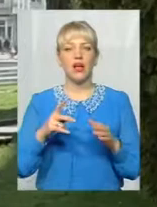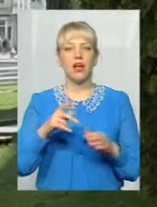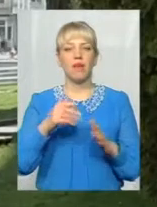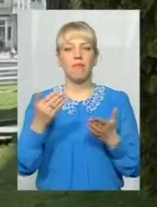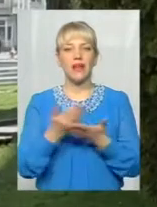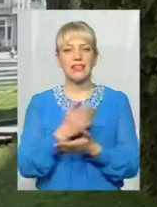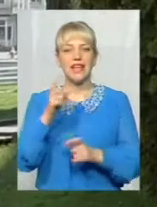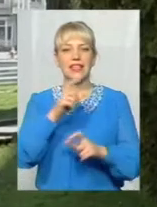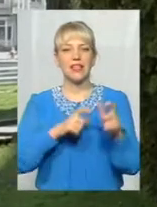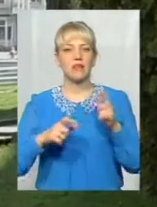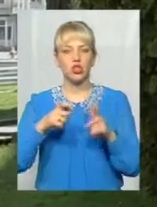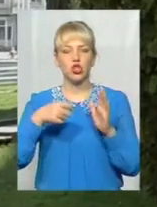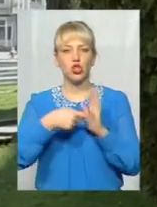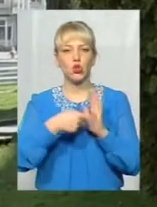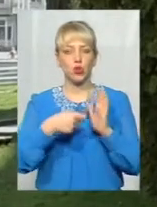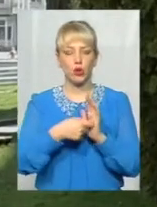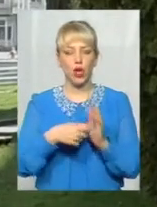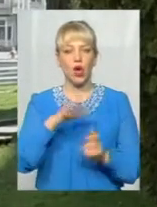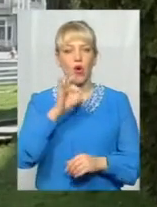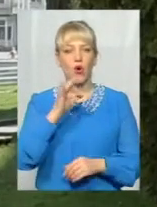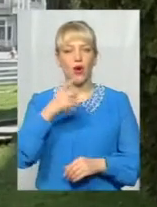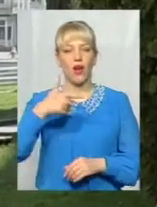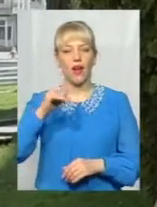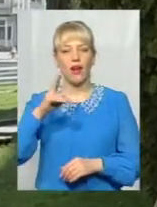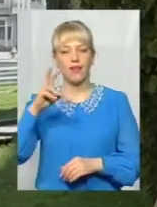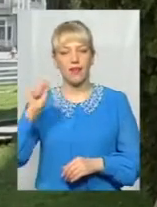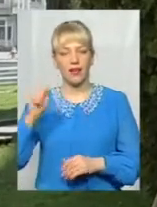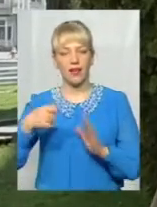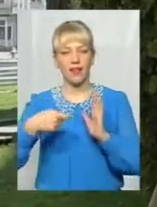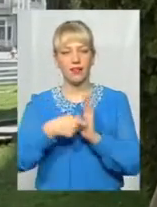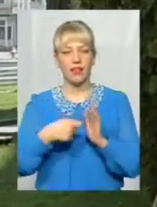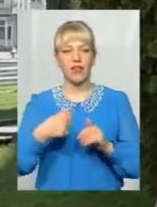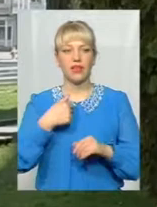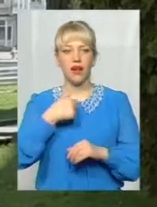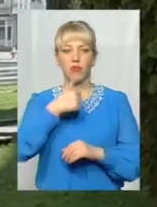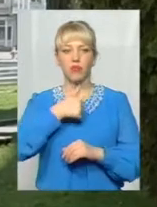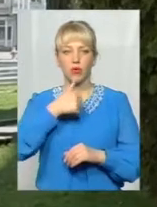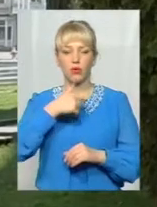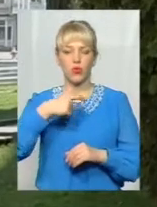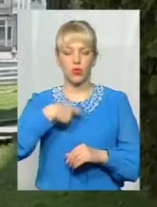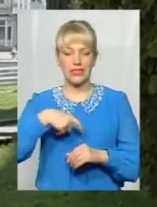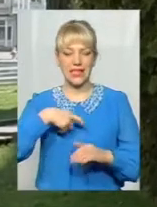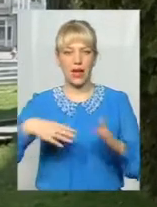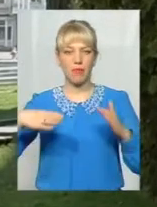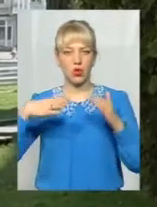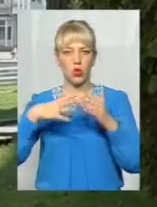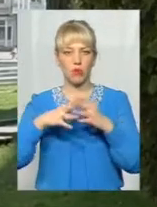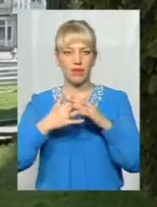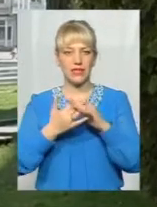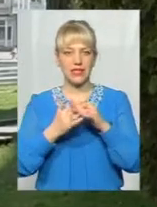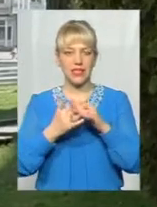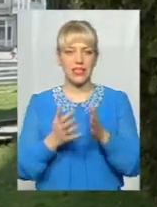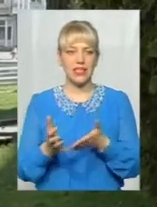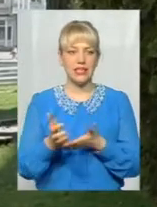хімічні – ні. Зараз пропагується, і я пробував себе вдома в селі, також збирав оцю